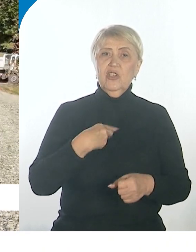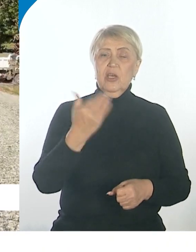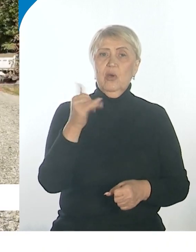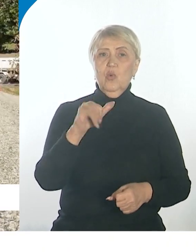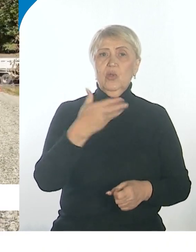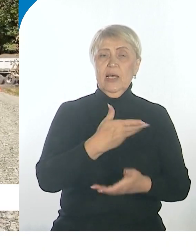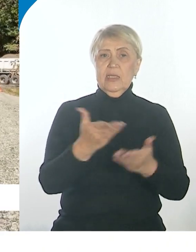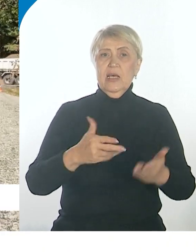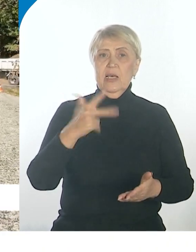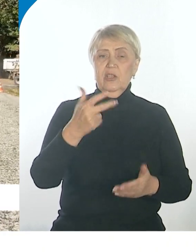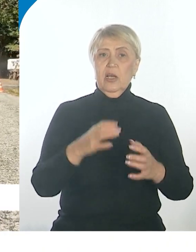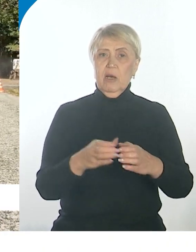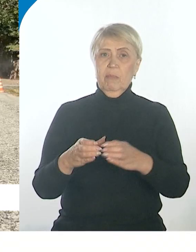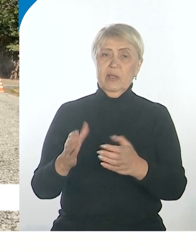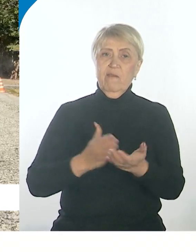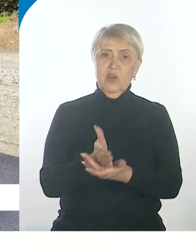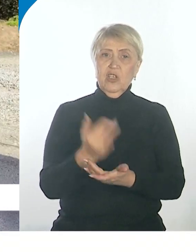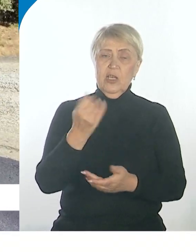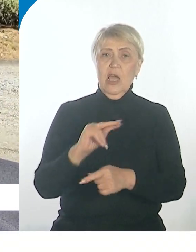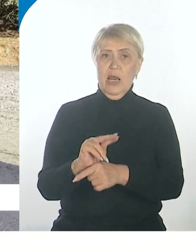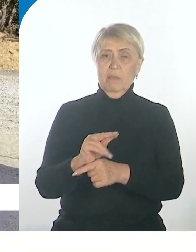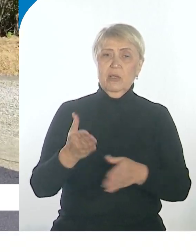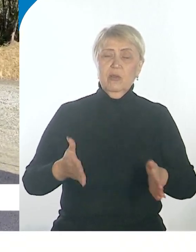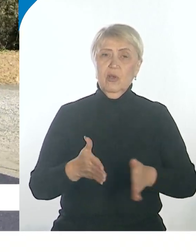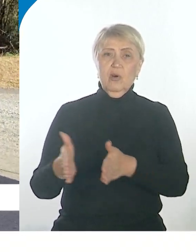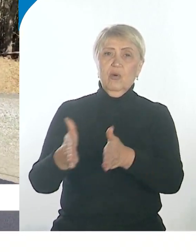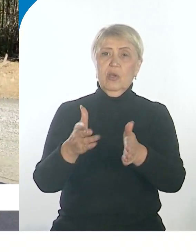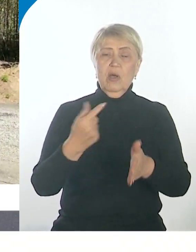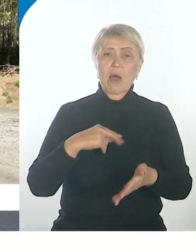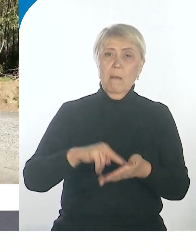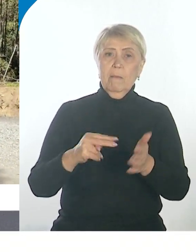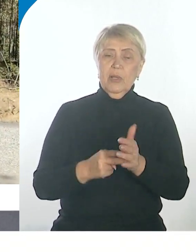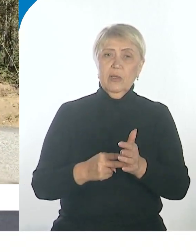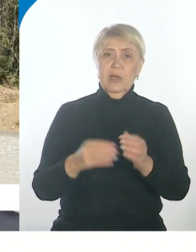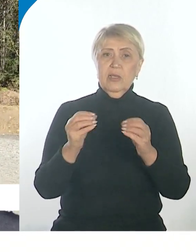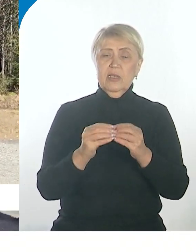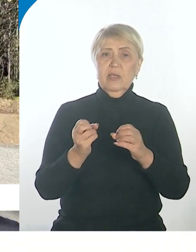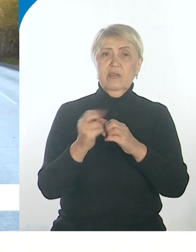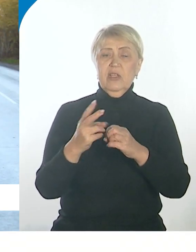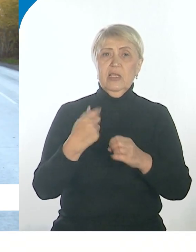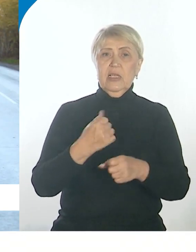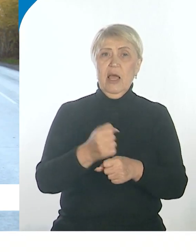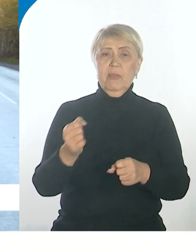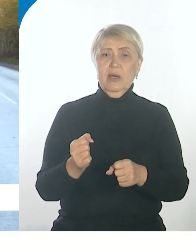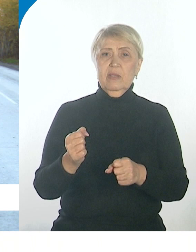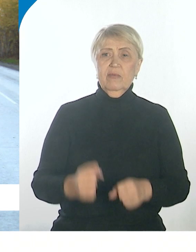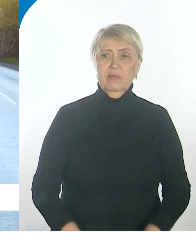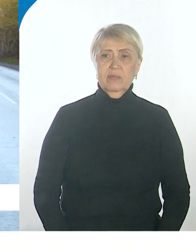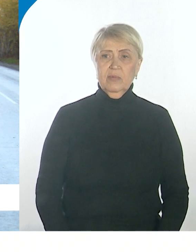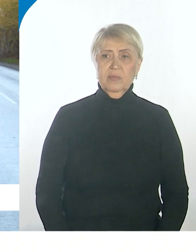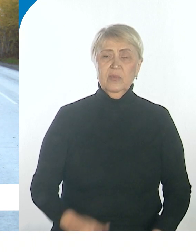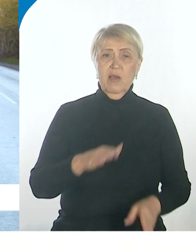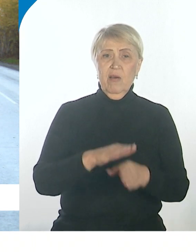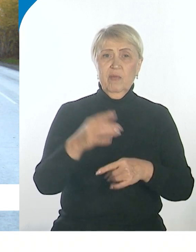три компании, вышли уже и ремонтируют дороги. Планируем мы порядка 10-12 объектов точно. Половину объектов выполнить